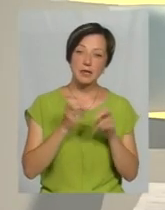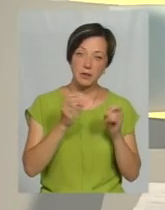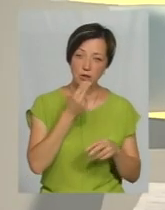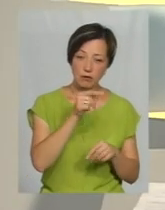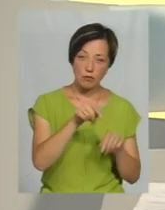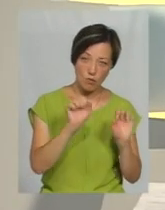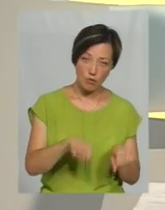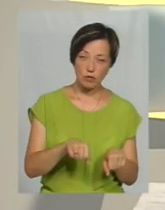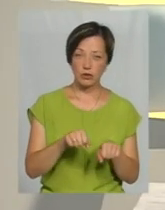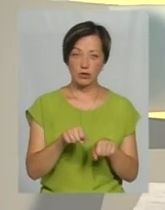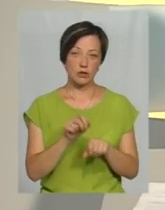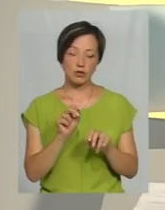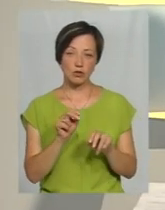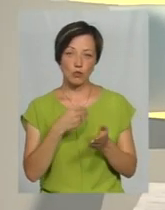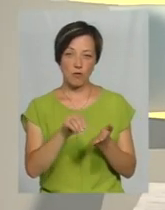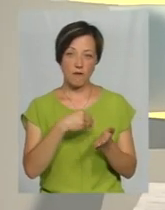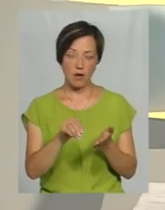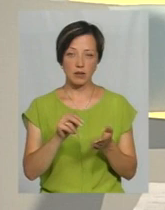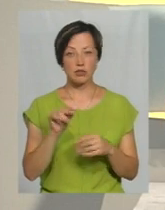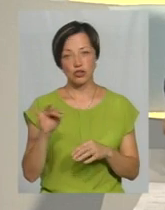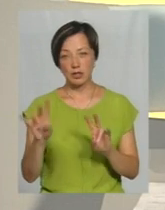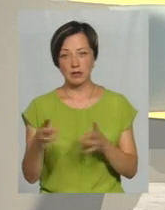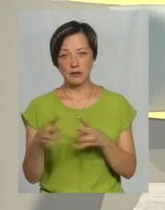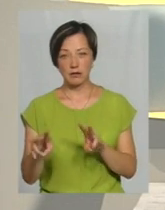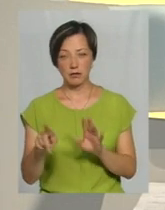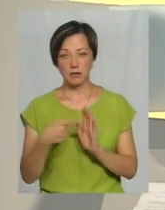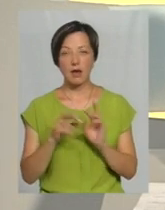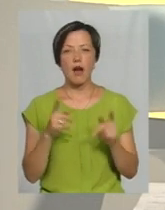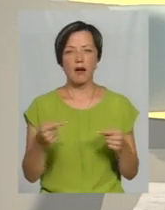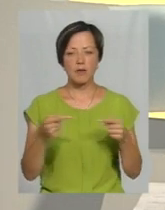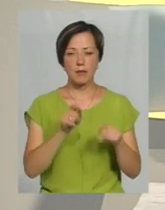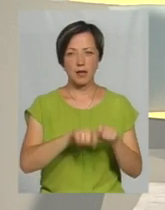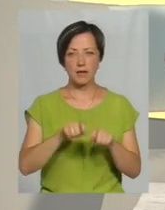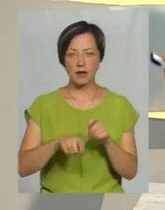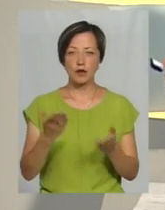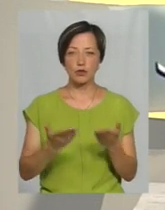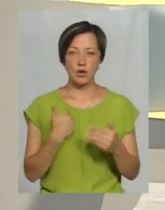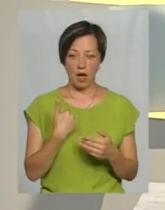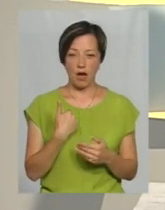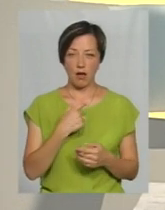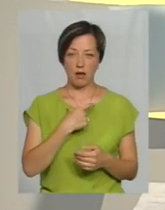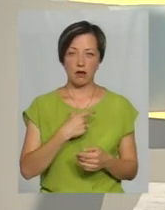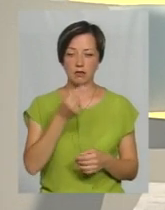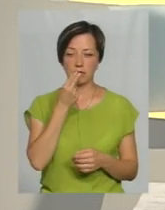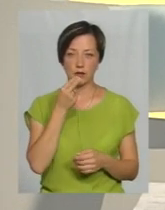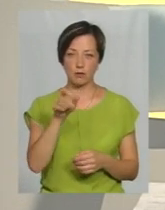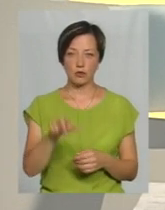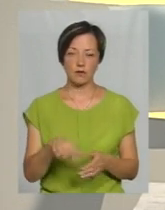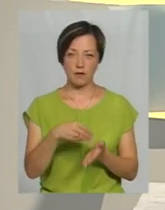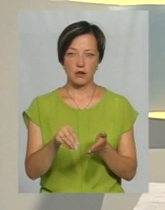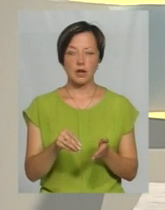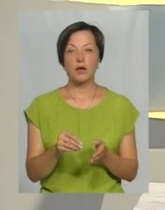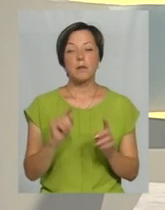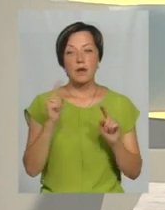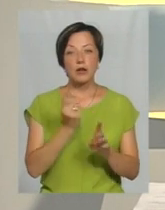в цій чи іншій точці купувати, чи ні? Як це можна перевірити, якщо я споживач? Ну, насамперед, треба